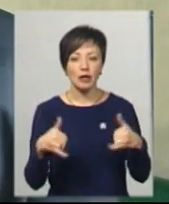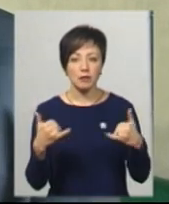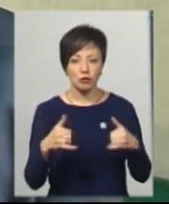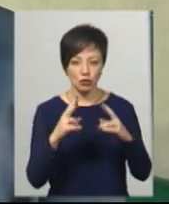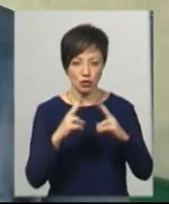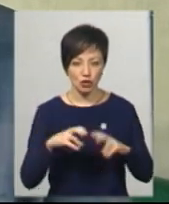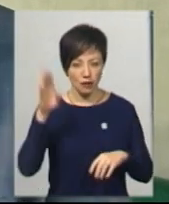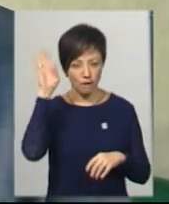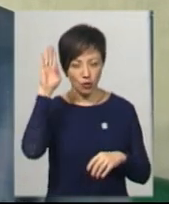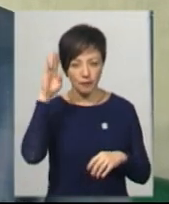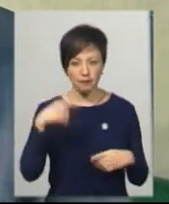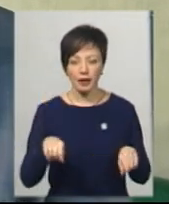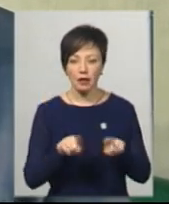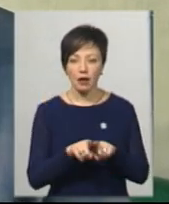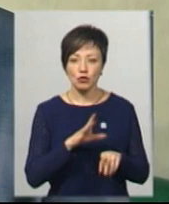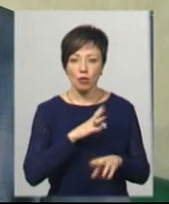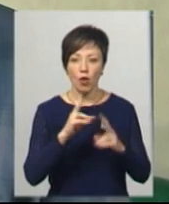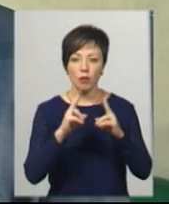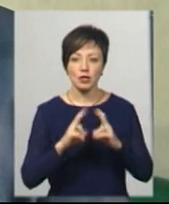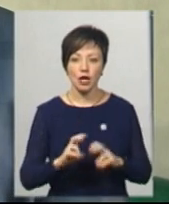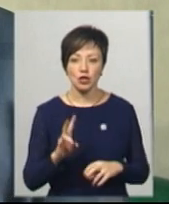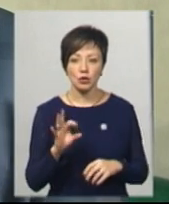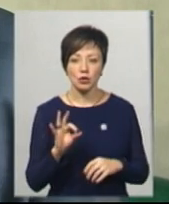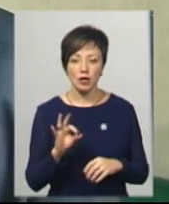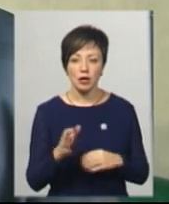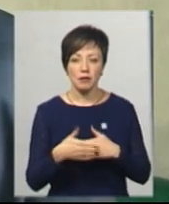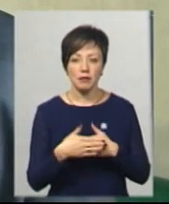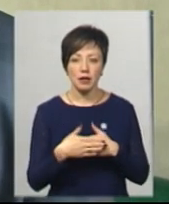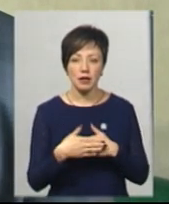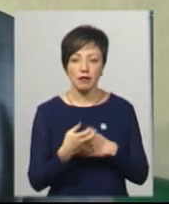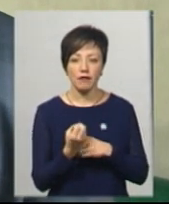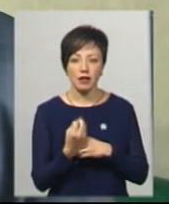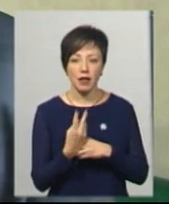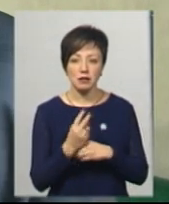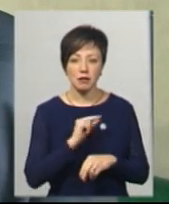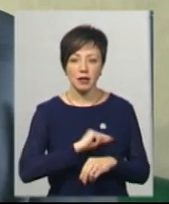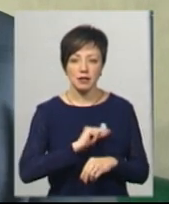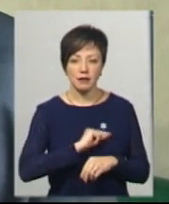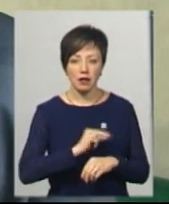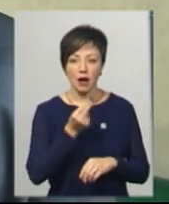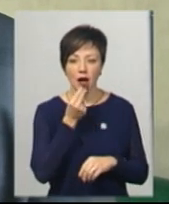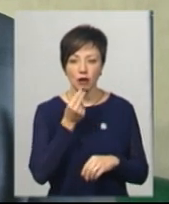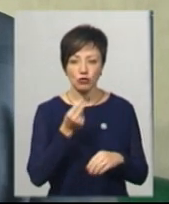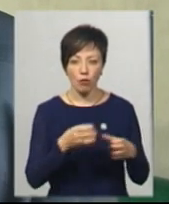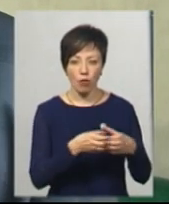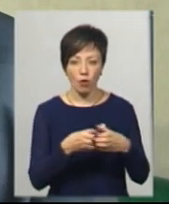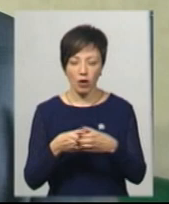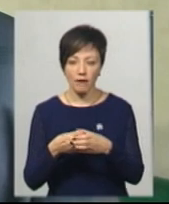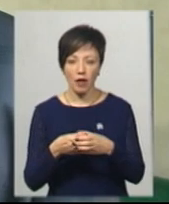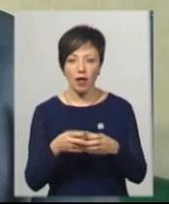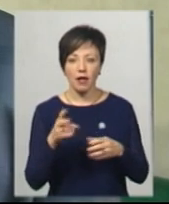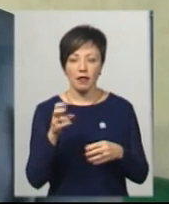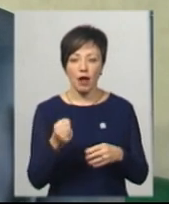дослідження води. Також було обстежено, по-моєму, 12 працівників харчоблоків на